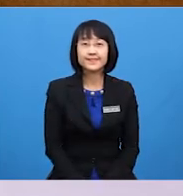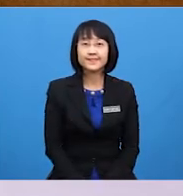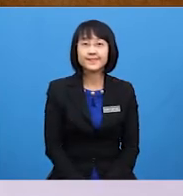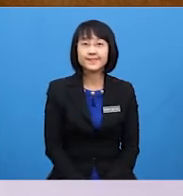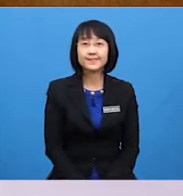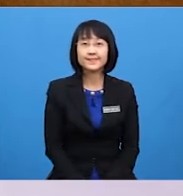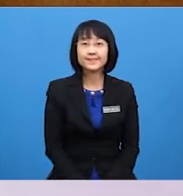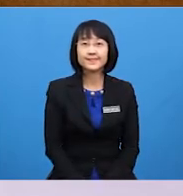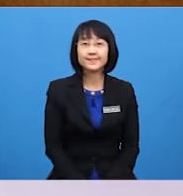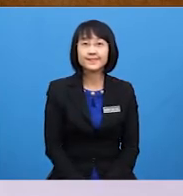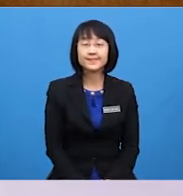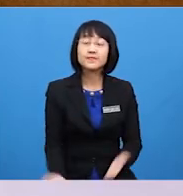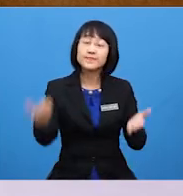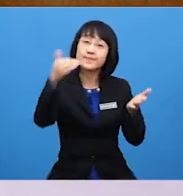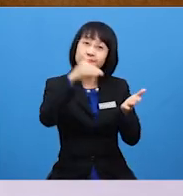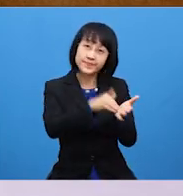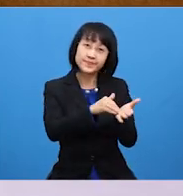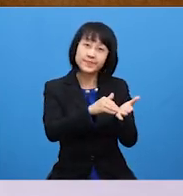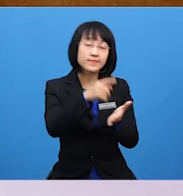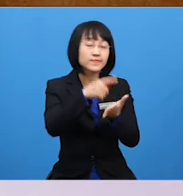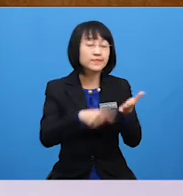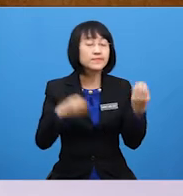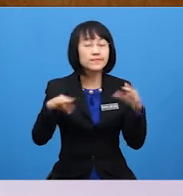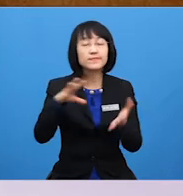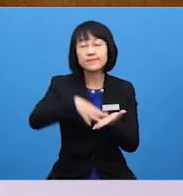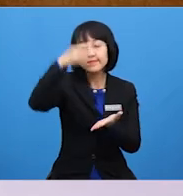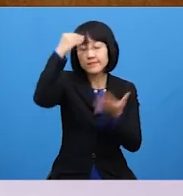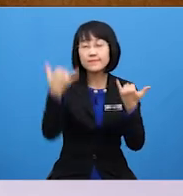Just Just to recap What we have learned Today